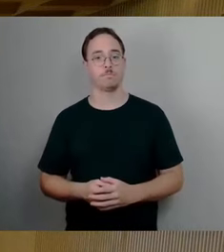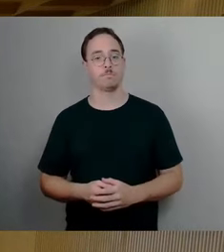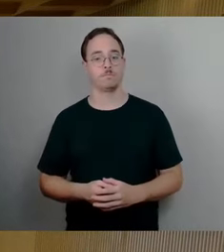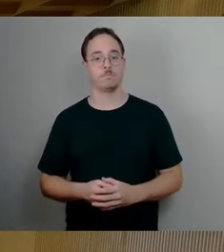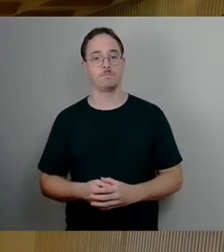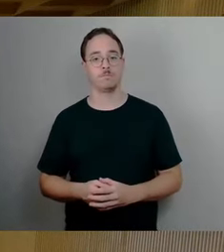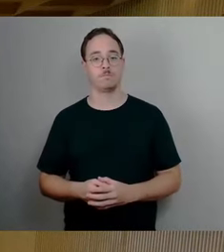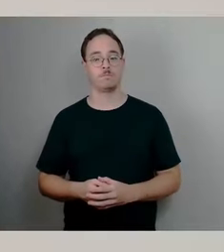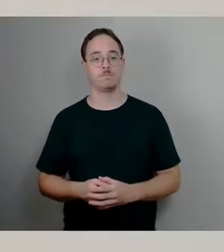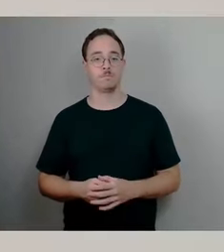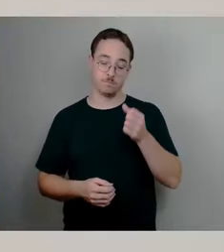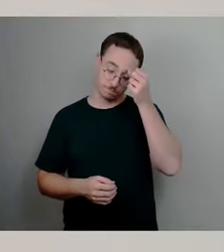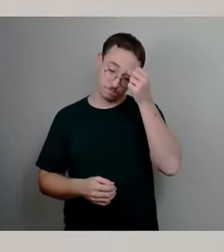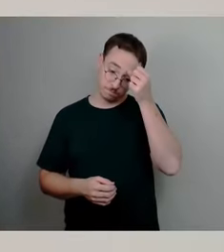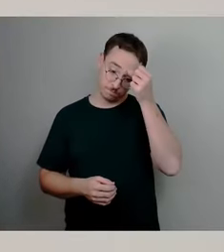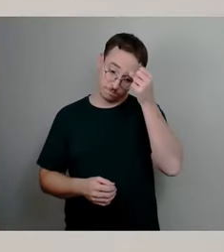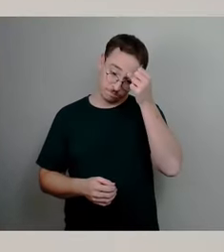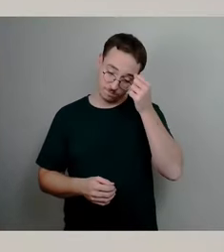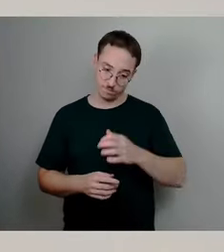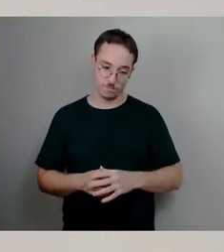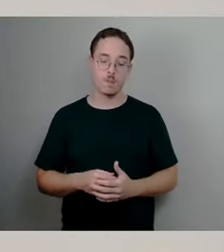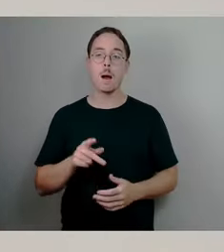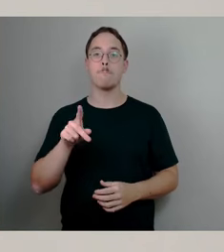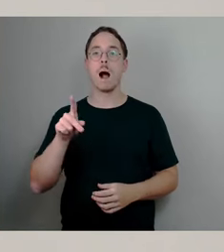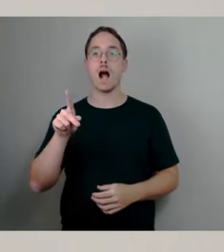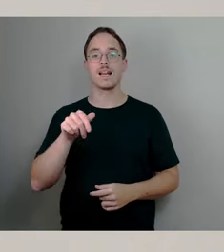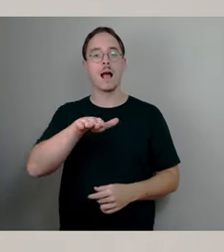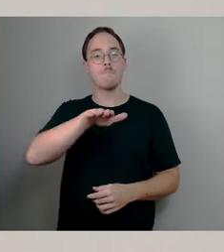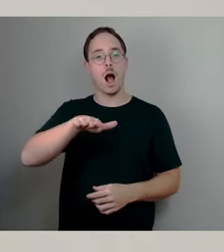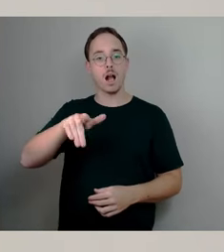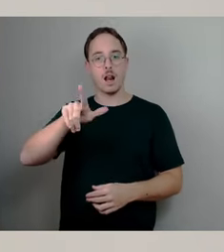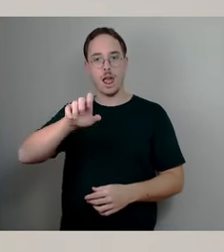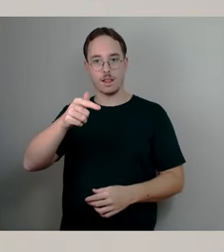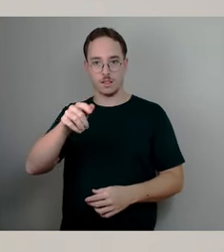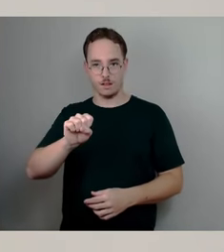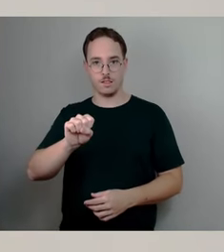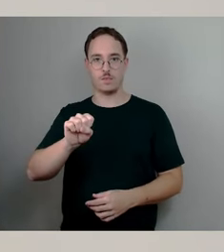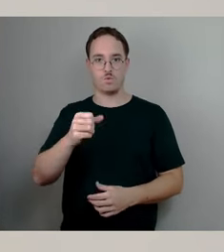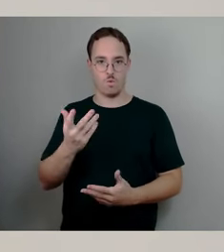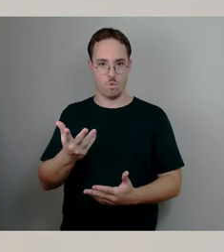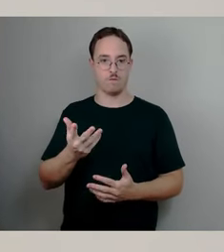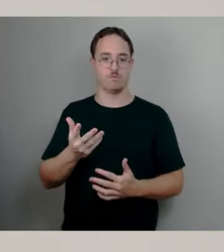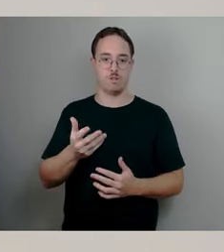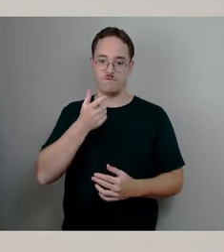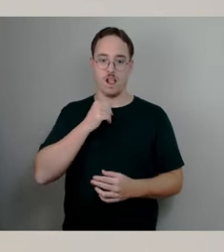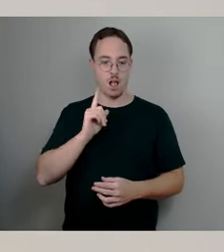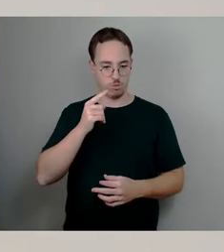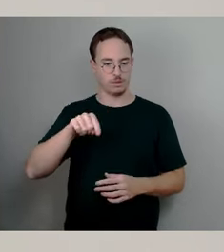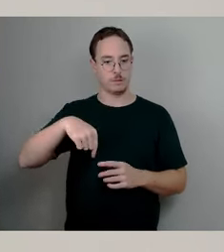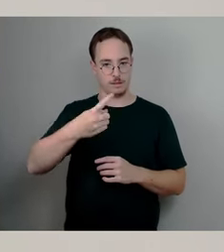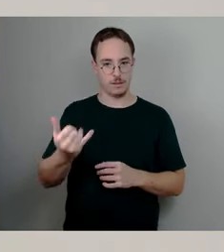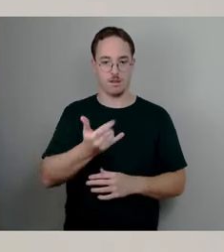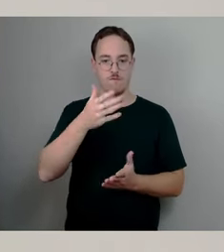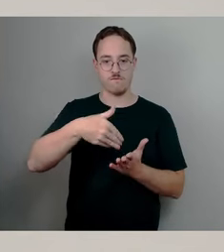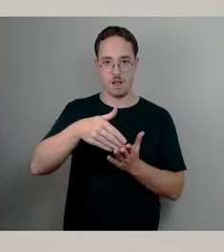die Möglichkeit zur Nutzung von Parklets wird auch 2025 fortgeführt. Was